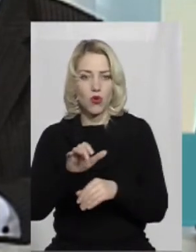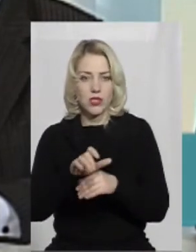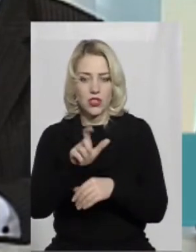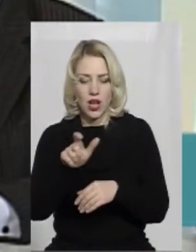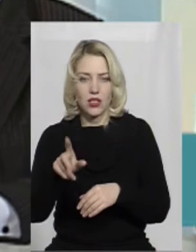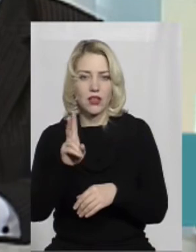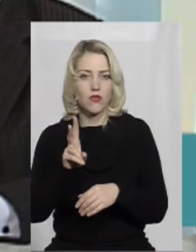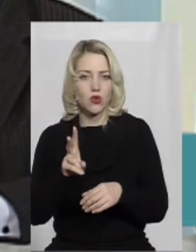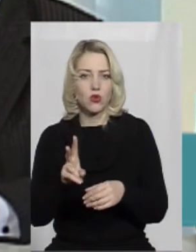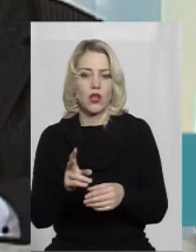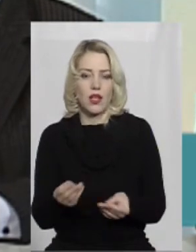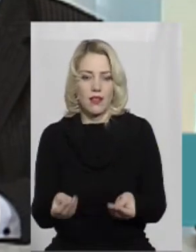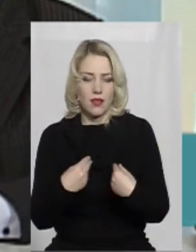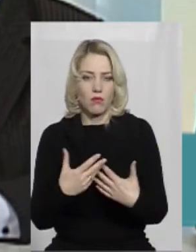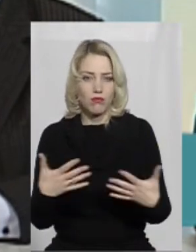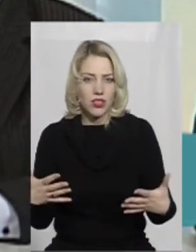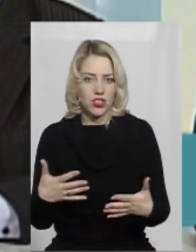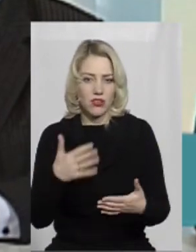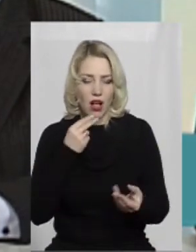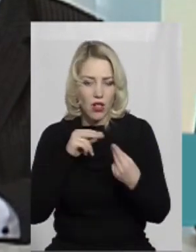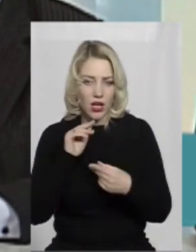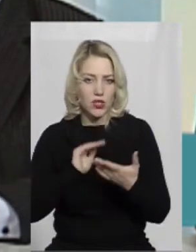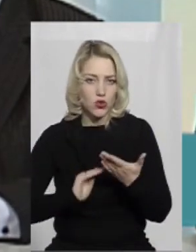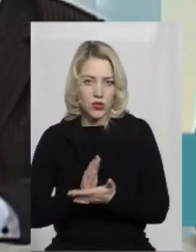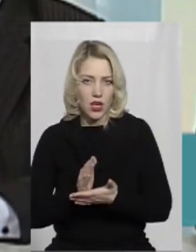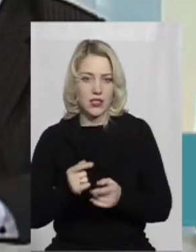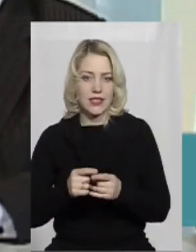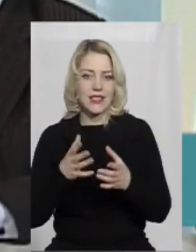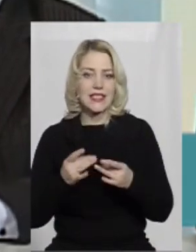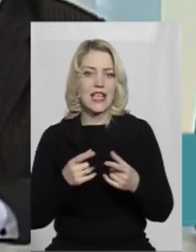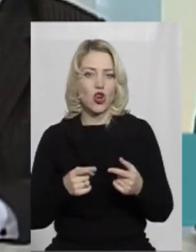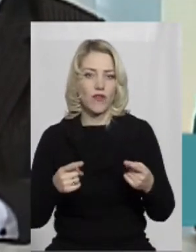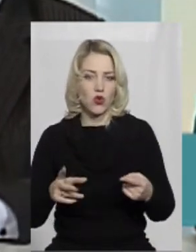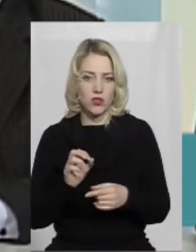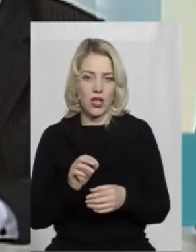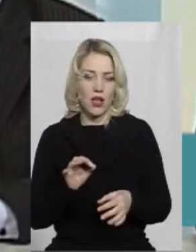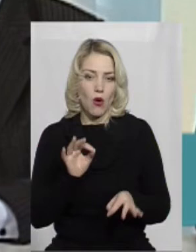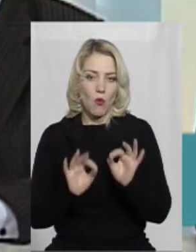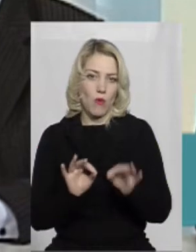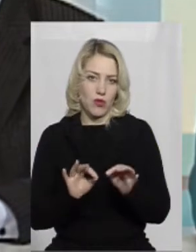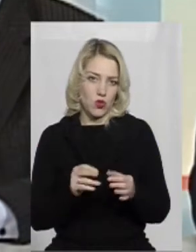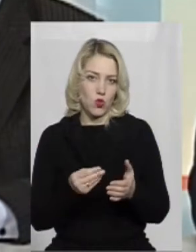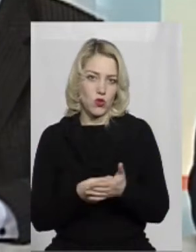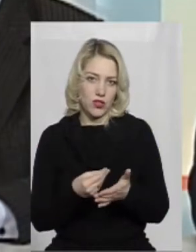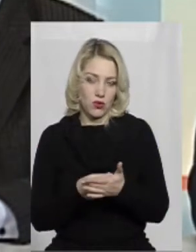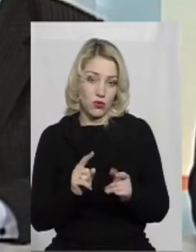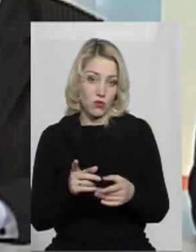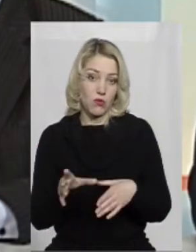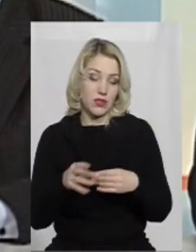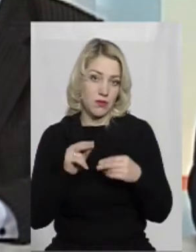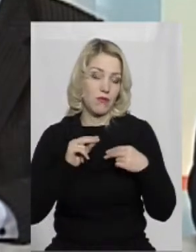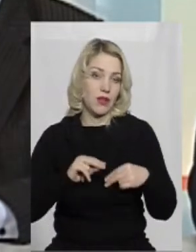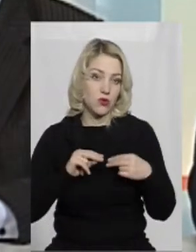дають більшу, кращу якість в сировини і в запомірну ціну. Тому ми